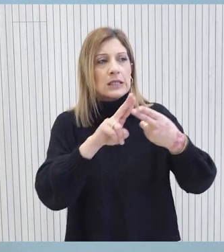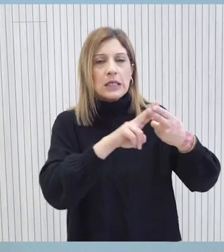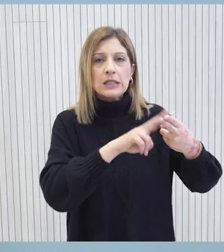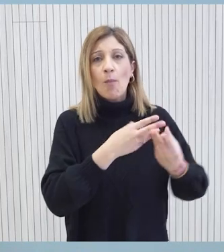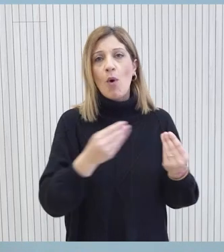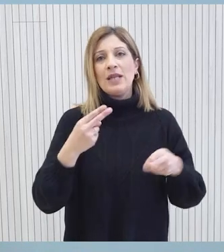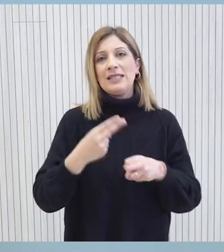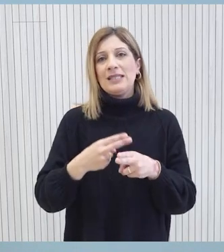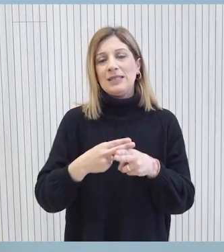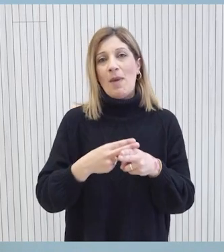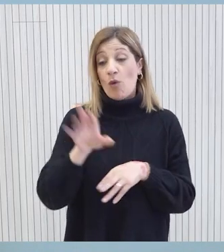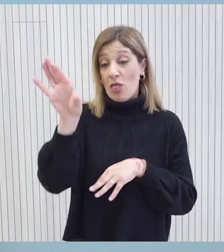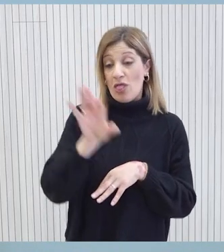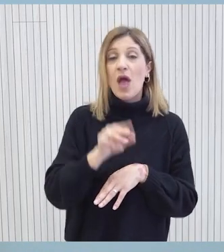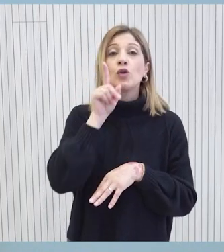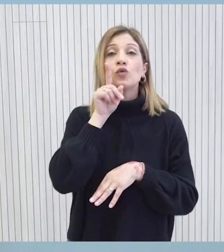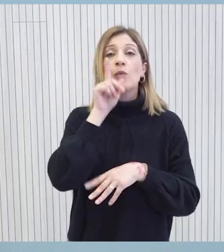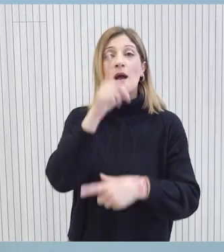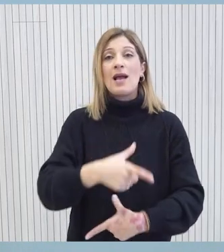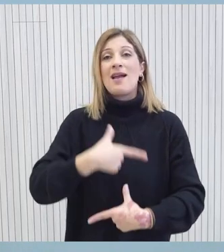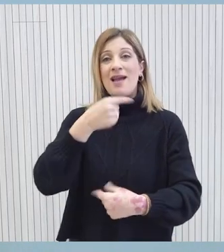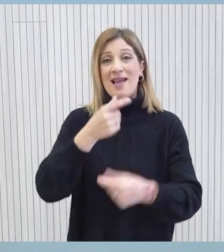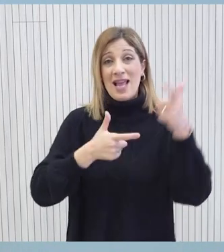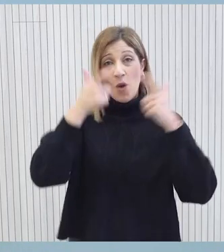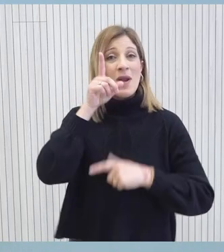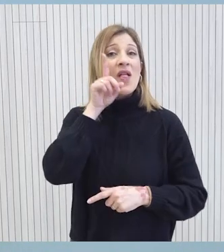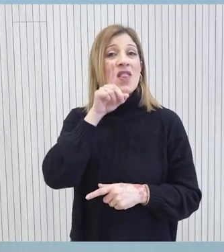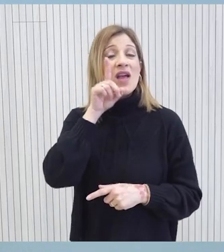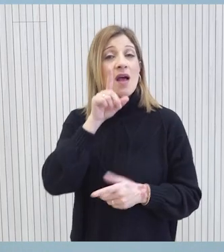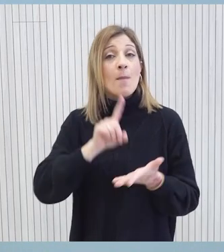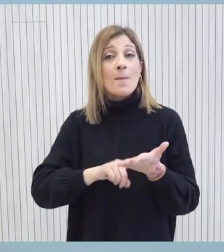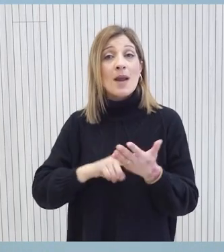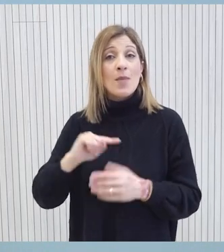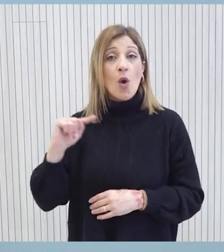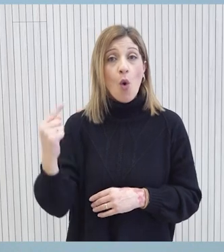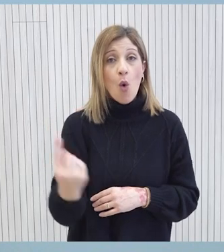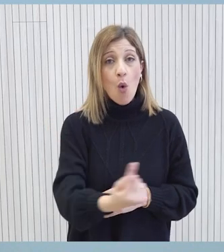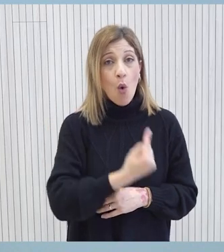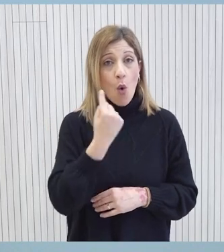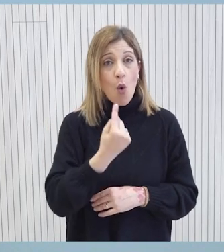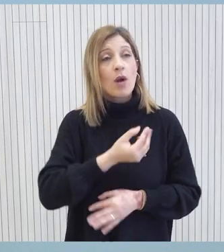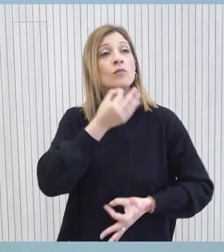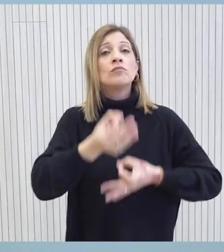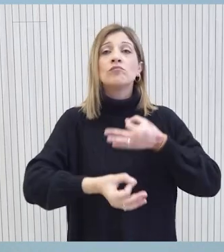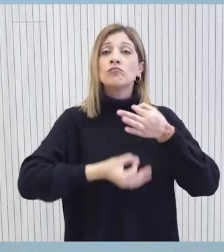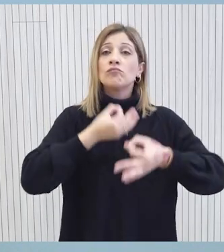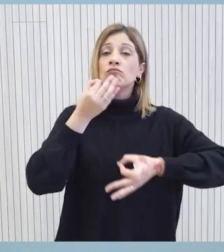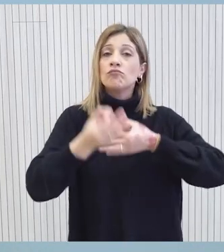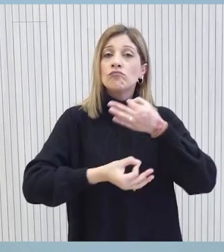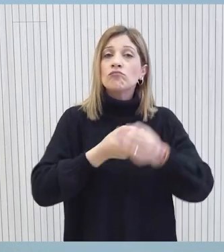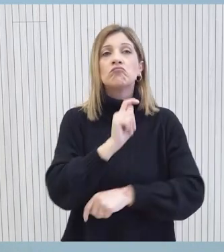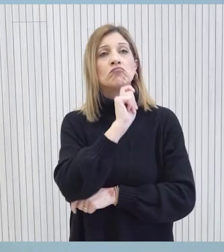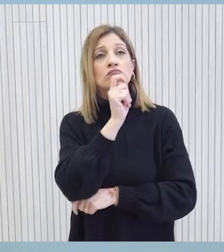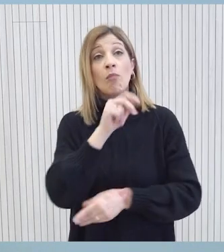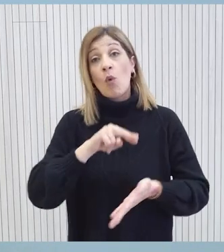μια σημαντική εξέλιξη με τον διορισμό απεσταλμένης του Γενικού Γραμματέντων ΕΕ, θα πρέπει όλοι μας στις δημόσιες μας τοποθετήσεις, στις δημόσιες μας